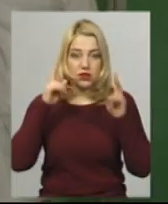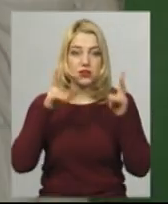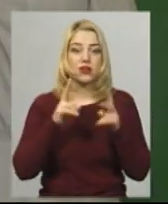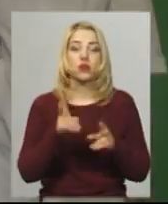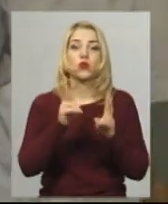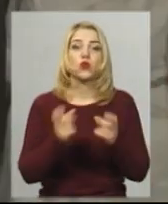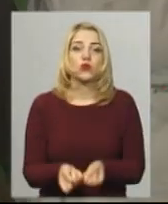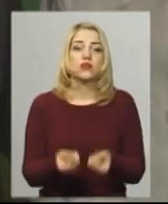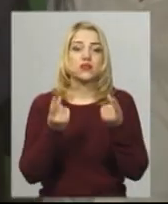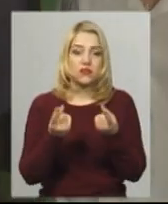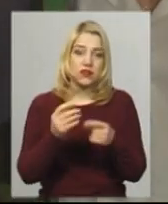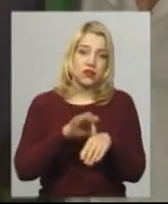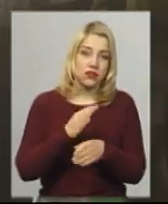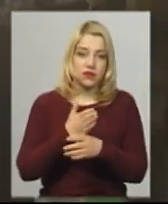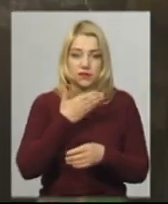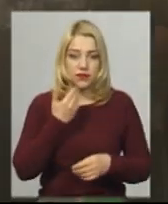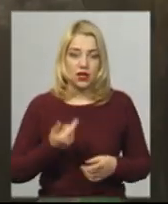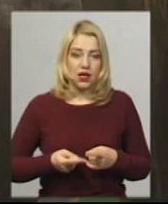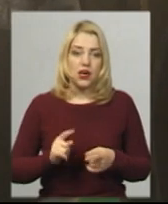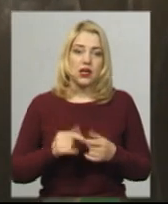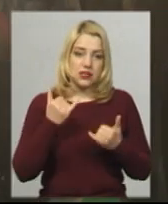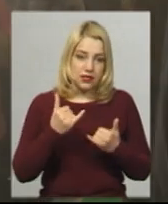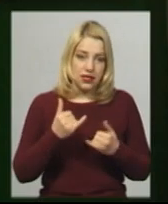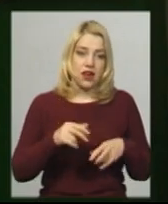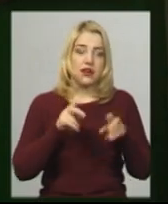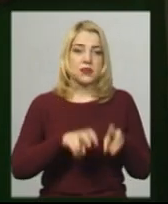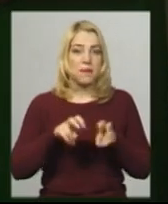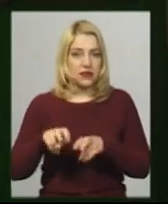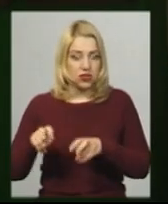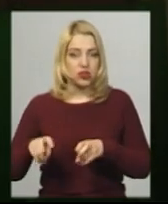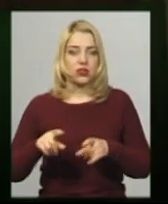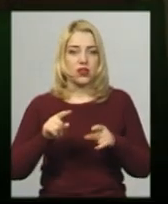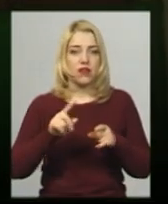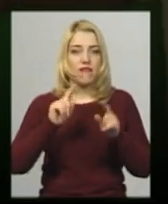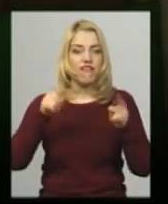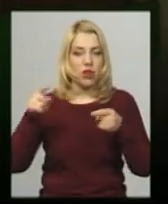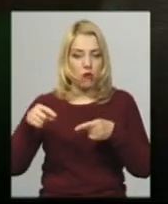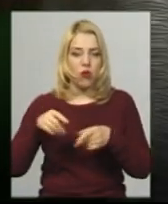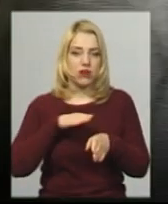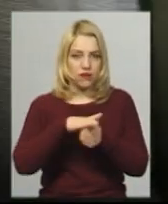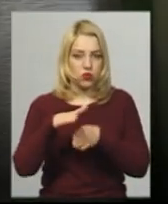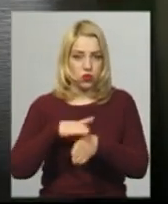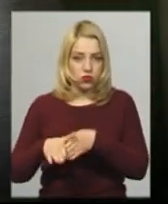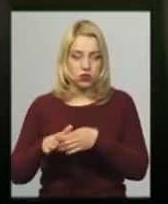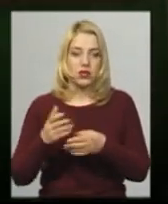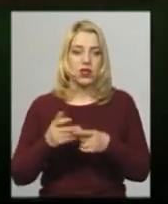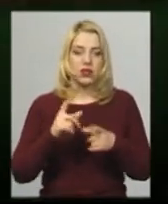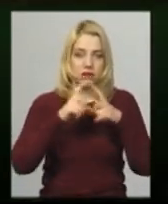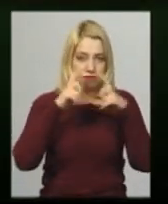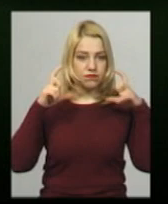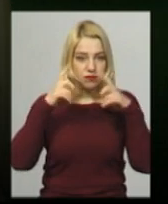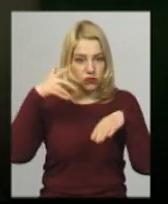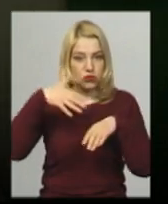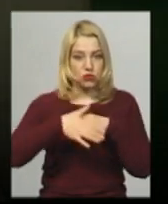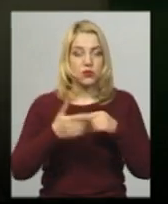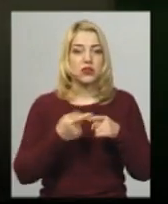скаже. Чоловік додає, наразі пасажири дотримуються карантинних вимог. Більшість заходять пасажири в засобах індуального захисту, та як вони розуміють, що